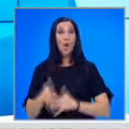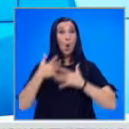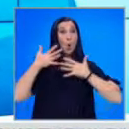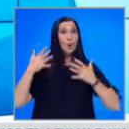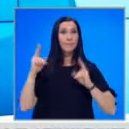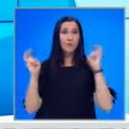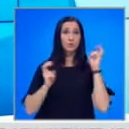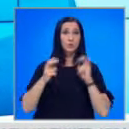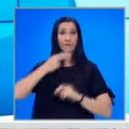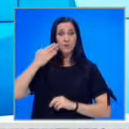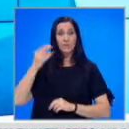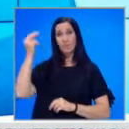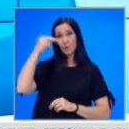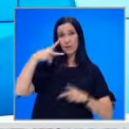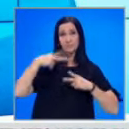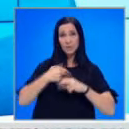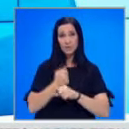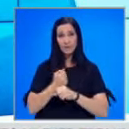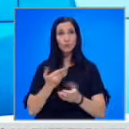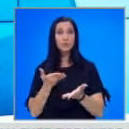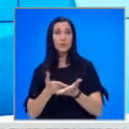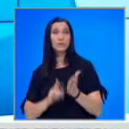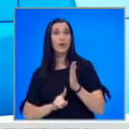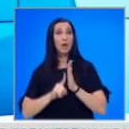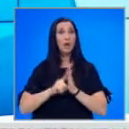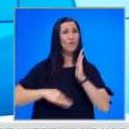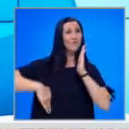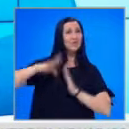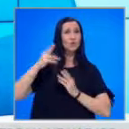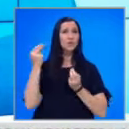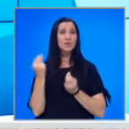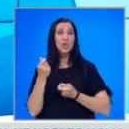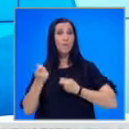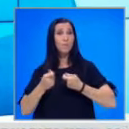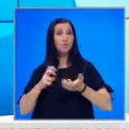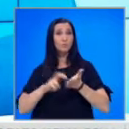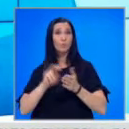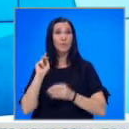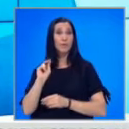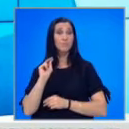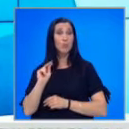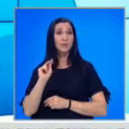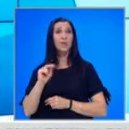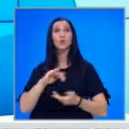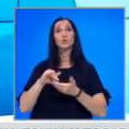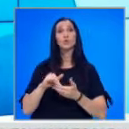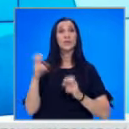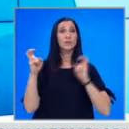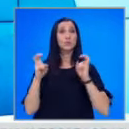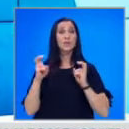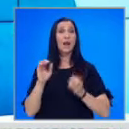Големи индустриални компании у нас спират работа заради рекордно високите цени на борсовия ток, предупредих от Асоциацията на индустриалния капитал.